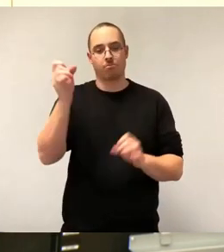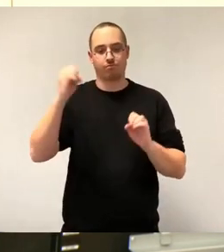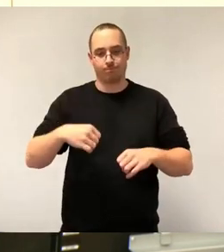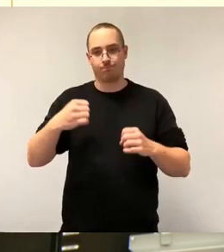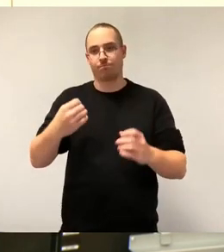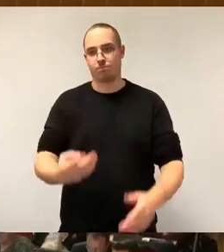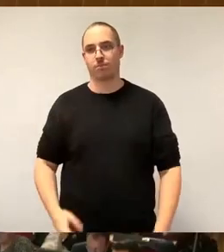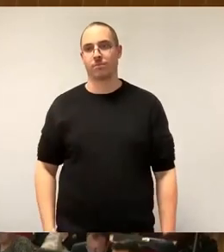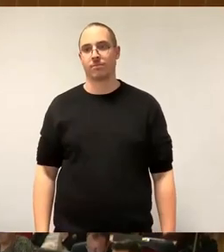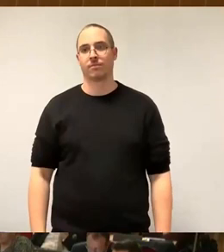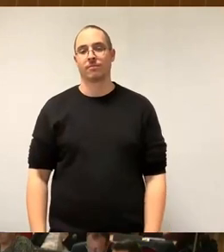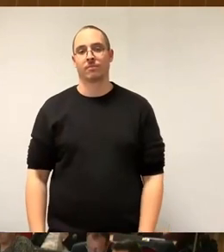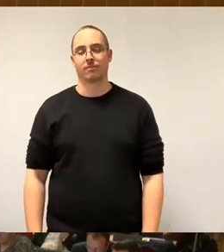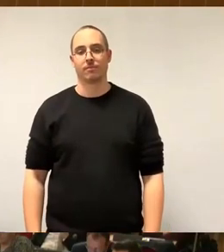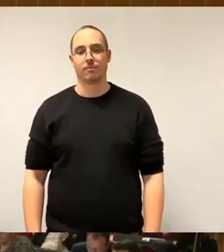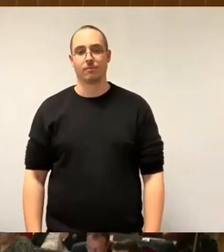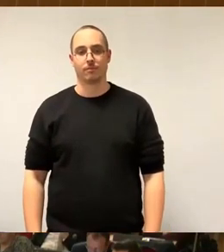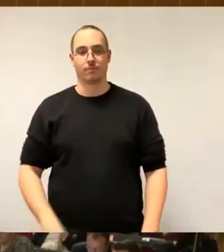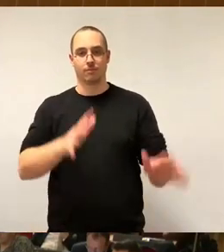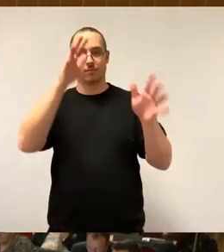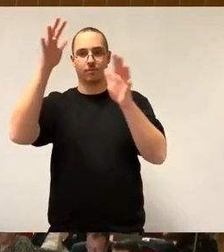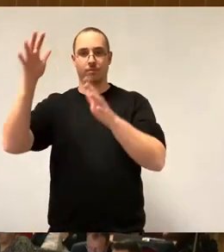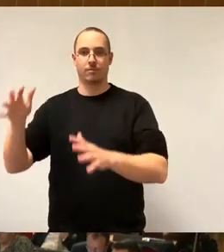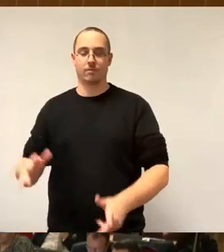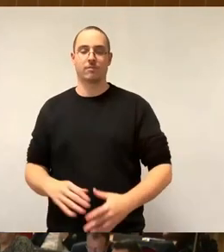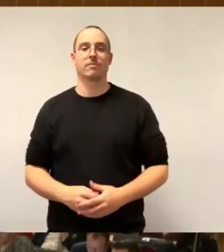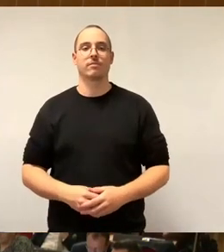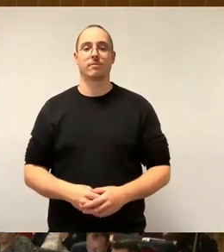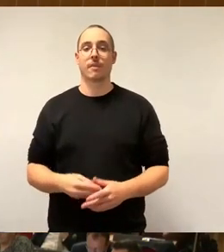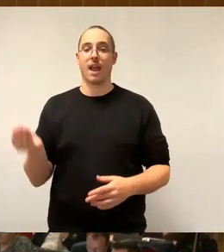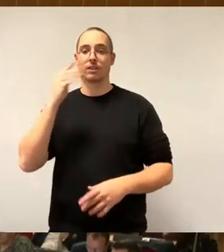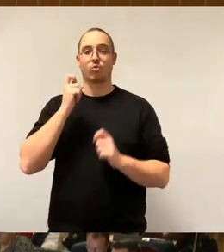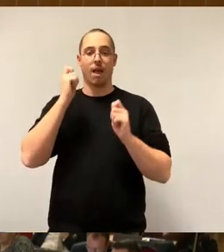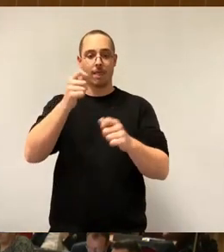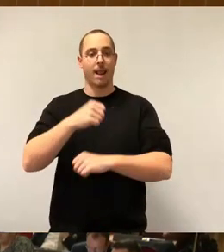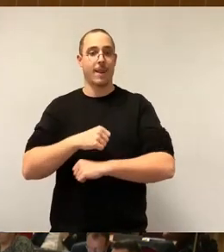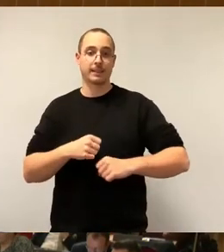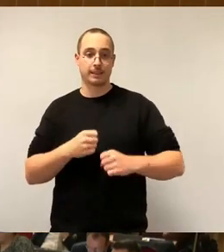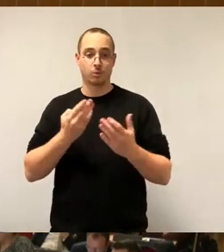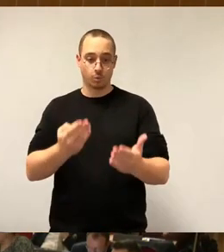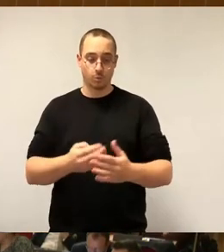So wird der Ergänzungsantrag Linke einmal jetzt mit eingebracht. Herr Wirtz, bitte.